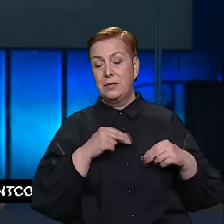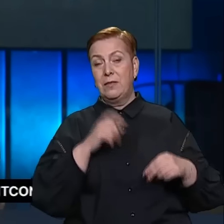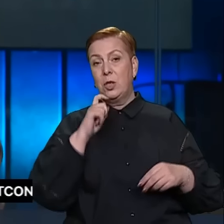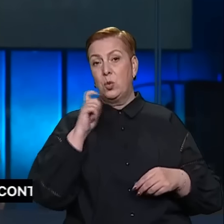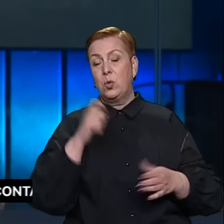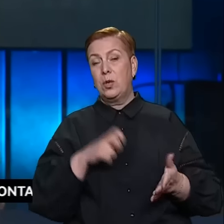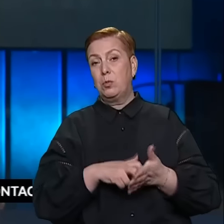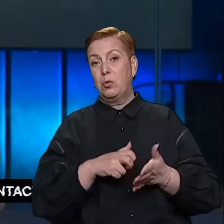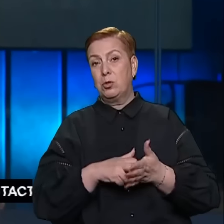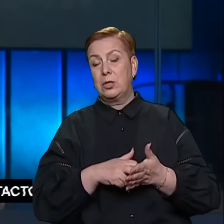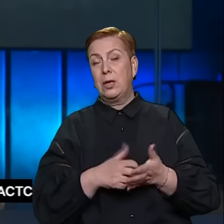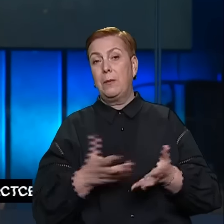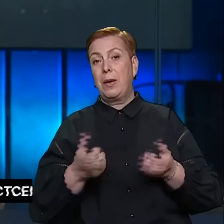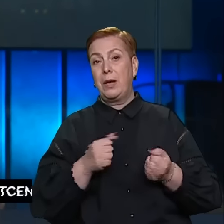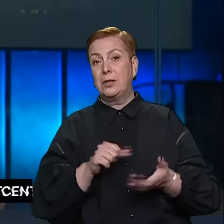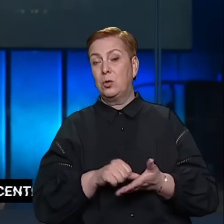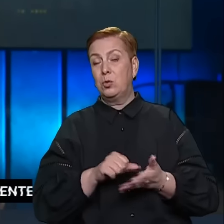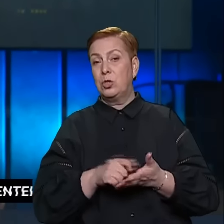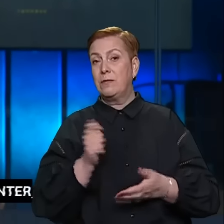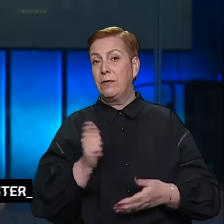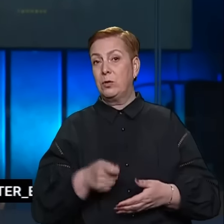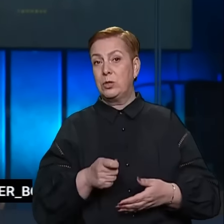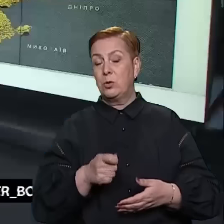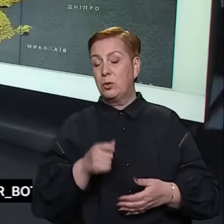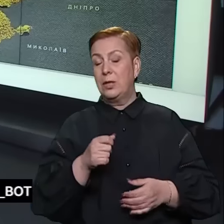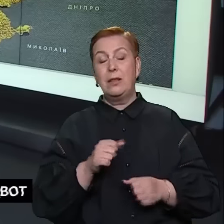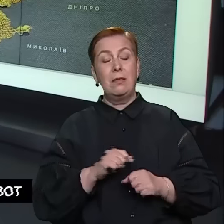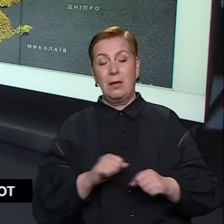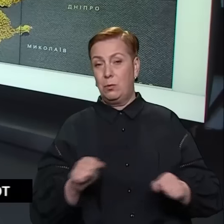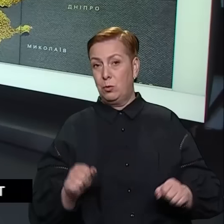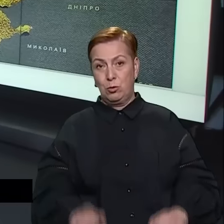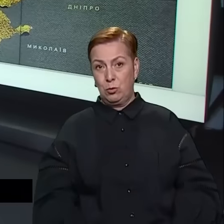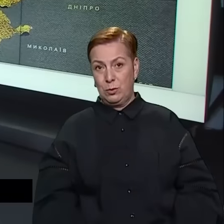Укрпошти брати участь в аукціонах не зможуть. Дякую за перегляд!